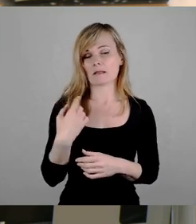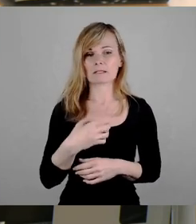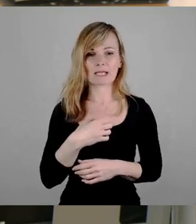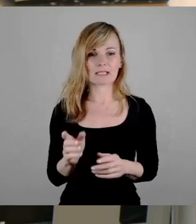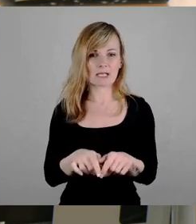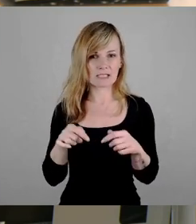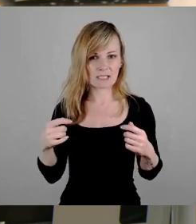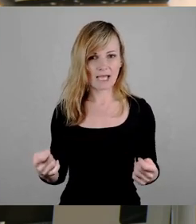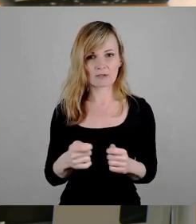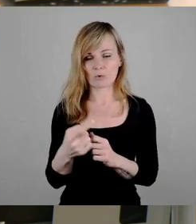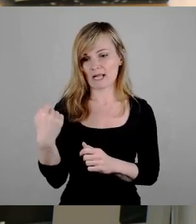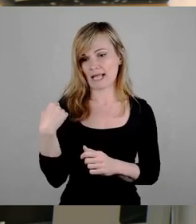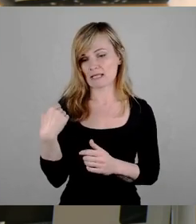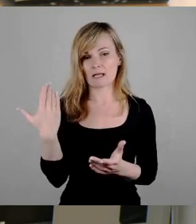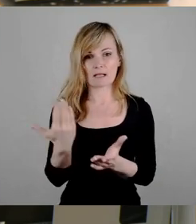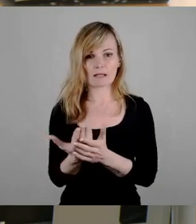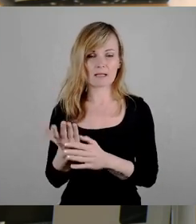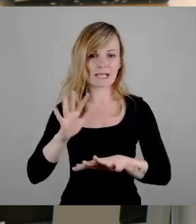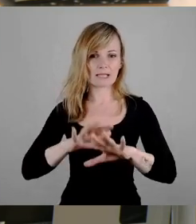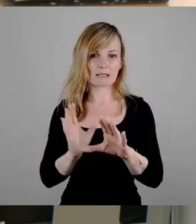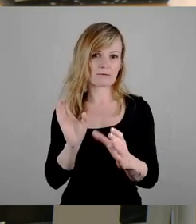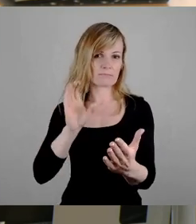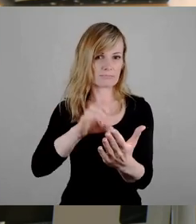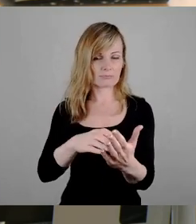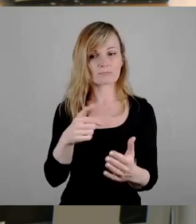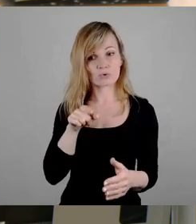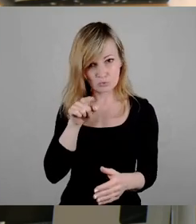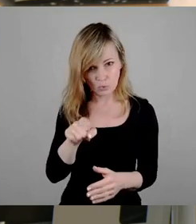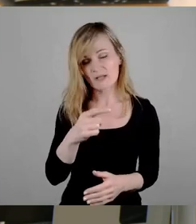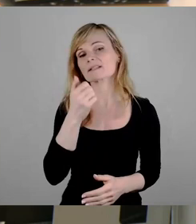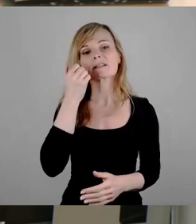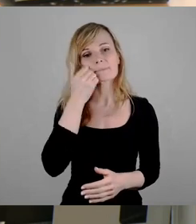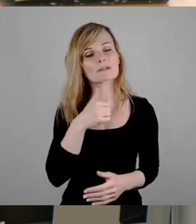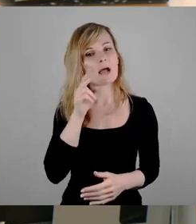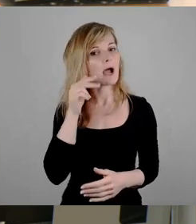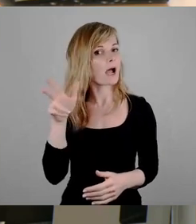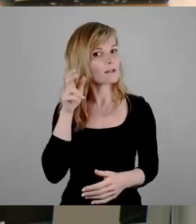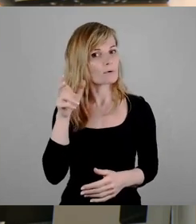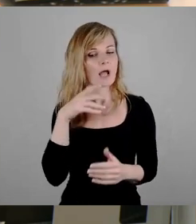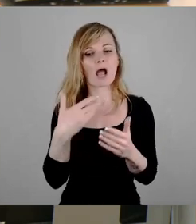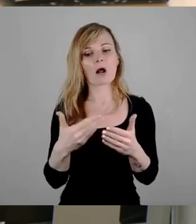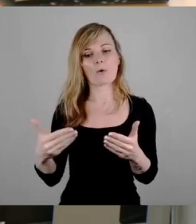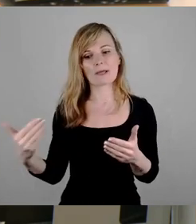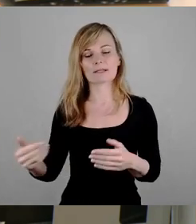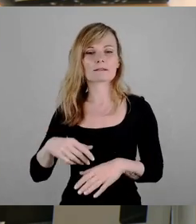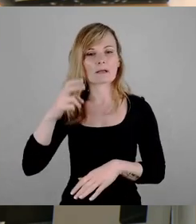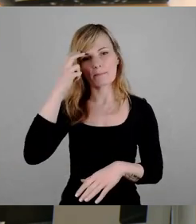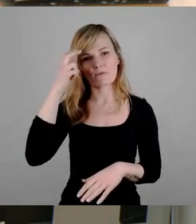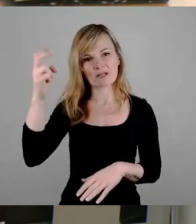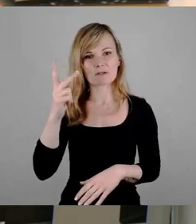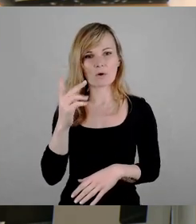Netz steht. Und ich kann Sie bitten, dort nur die Argumente von Professor Kope aufzunehmen.